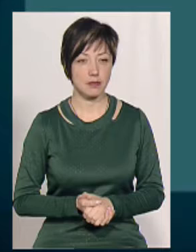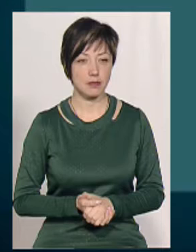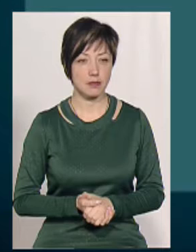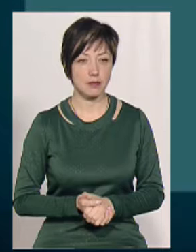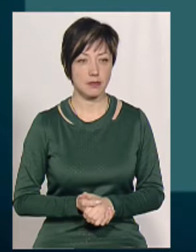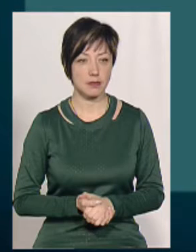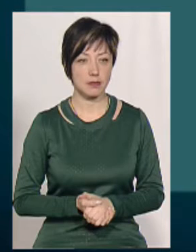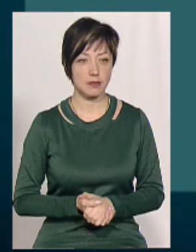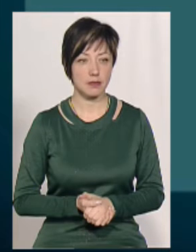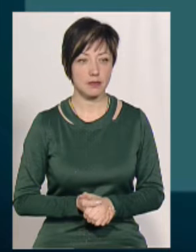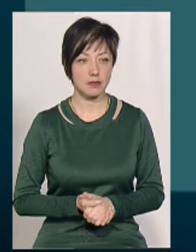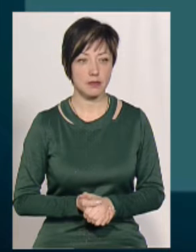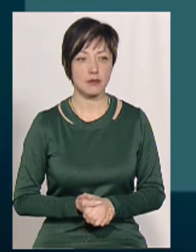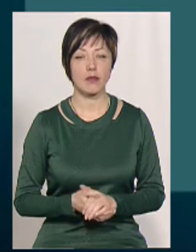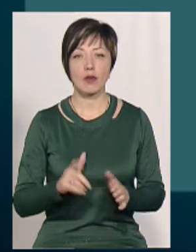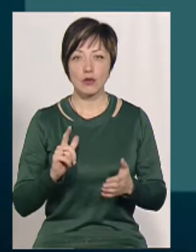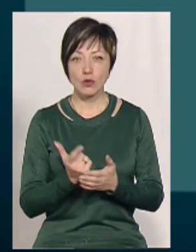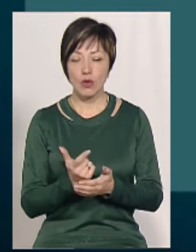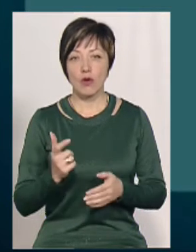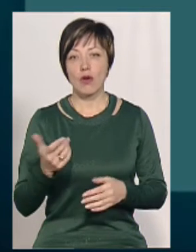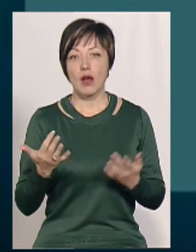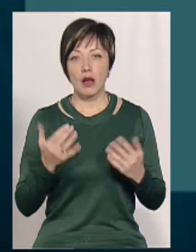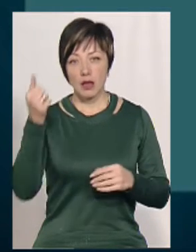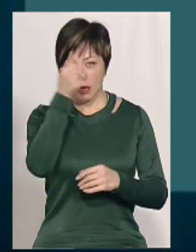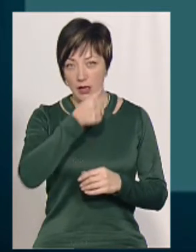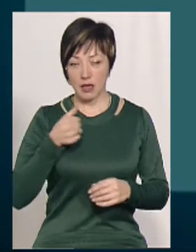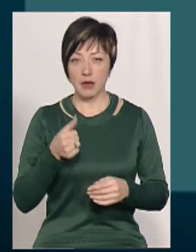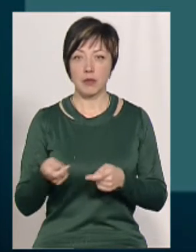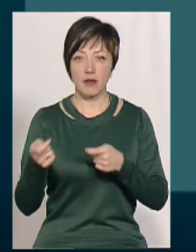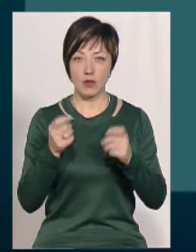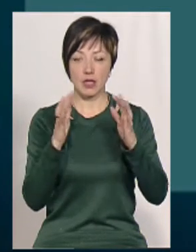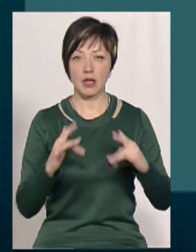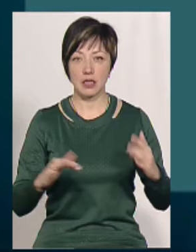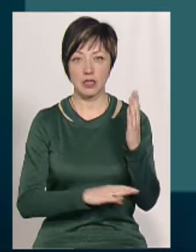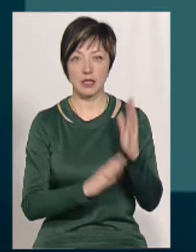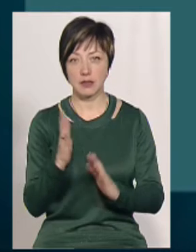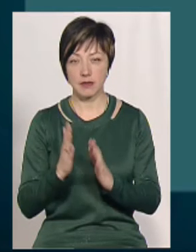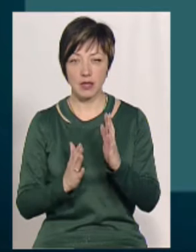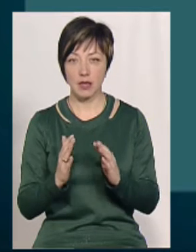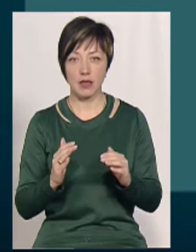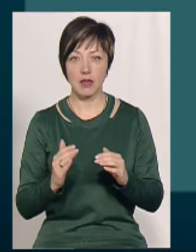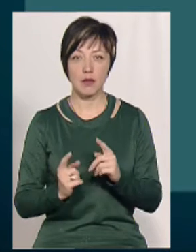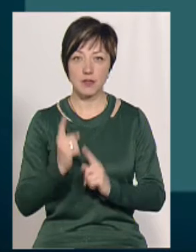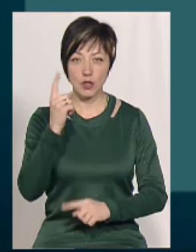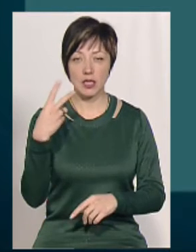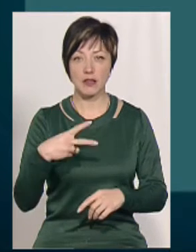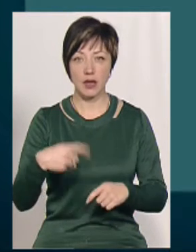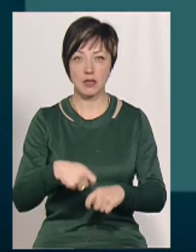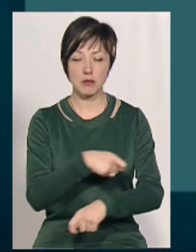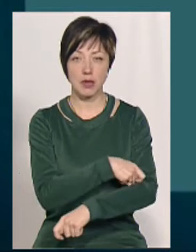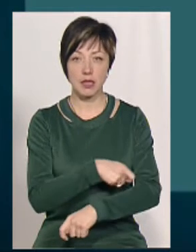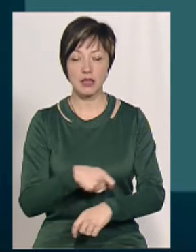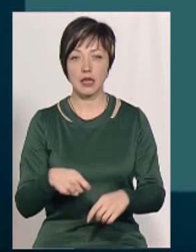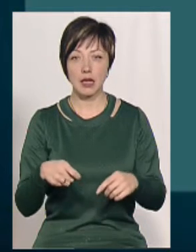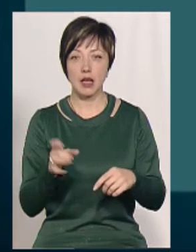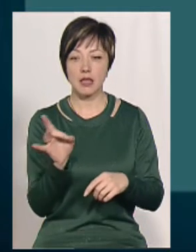Ну, ми в котрій рік привозимо ялинку з лісництва. Вона в нас не менше висоти 20 метрів, діаметр